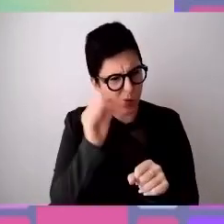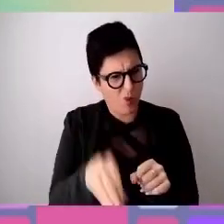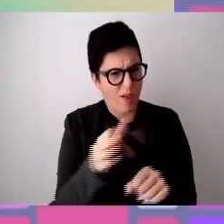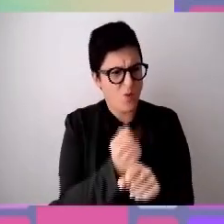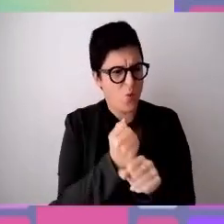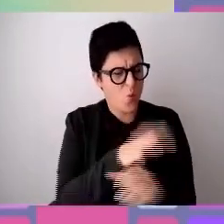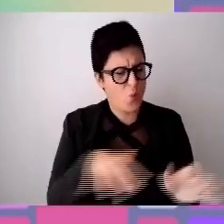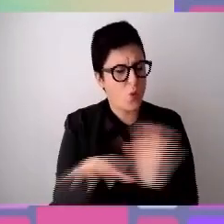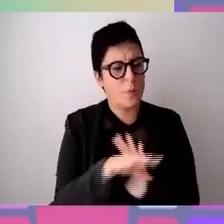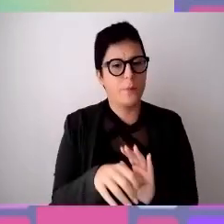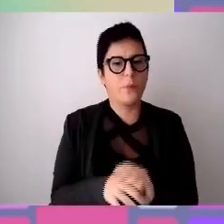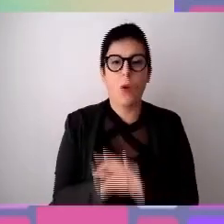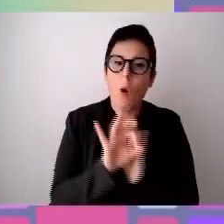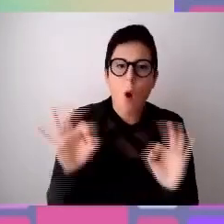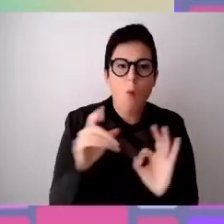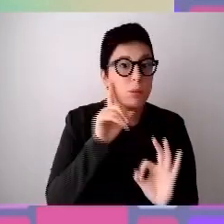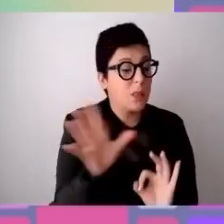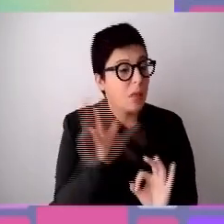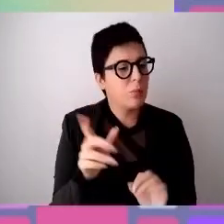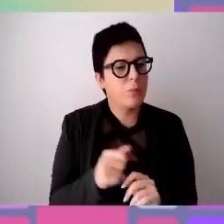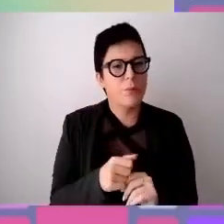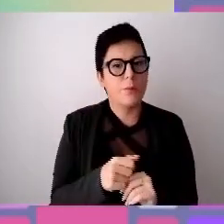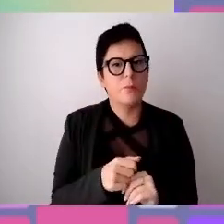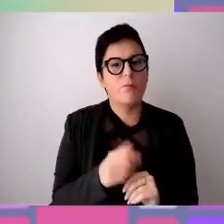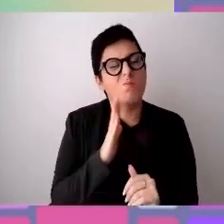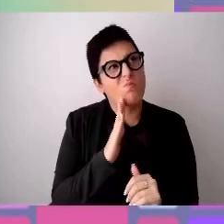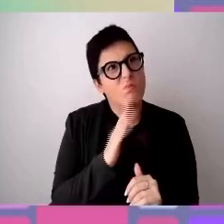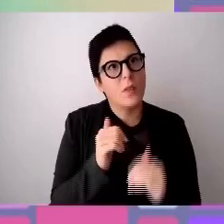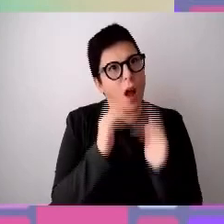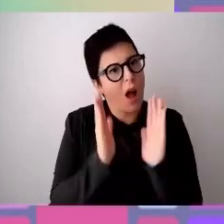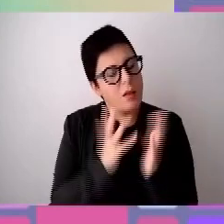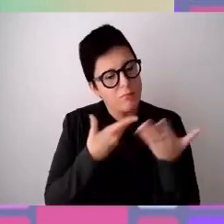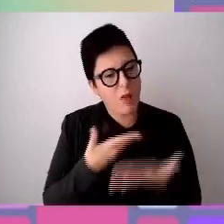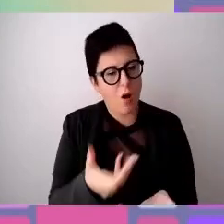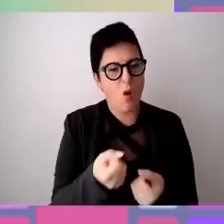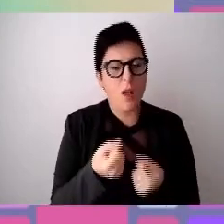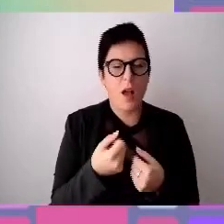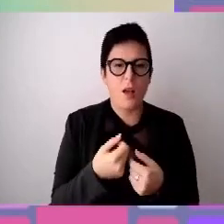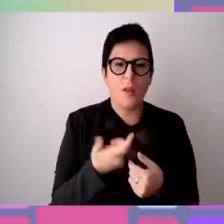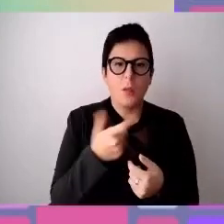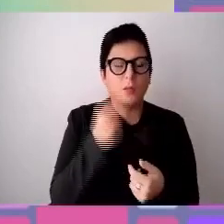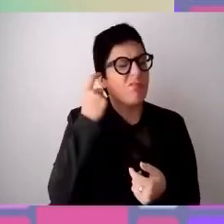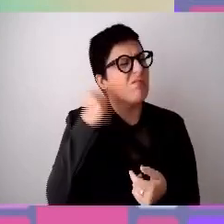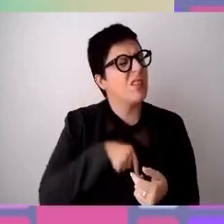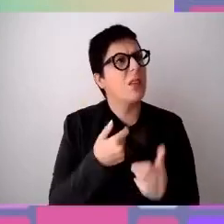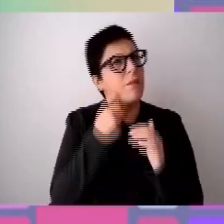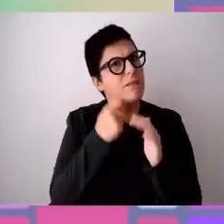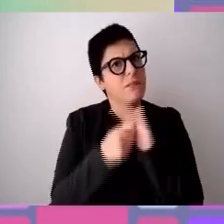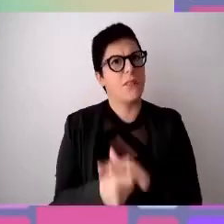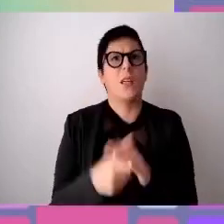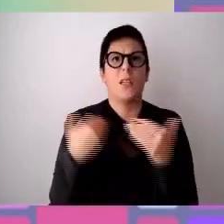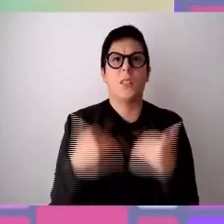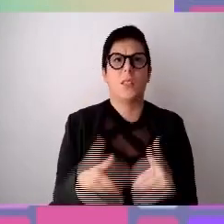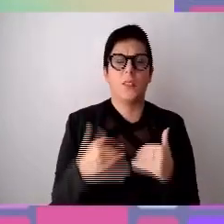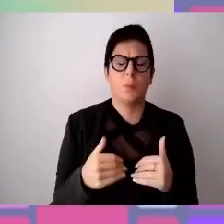la richiesta anche di una casa accoglienza, perché vittime di discrimiazioni all'interno